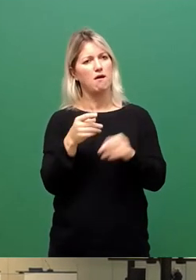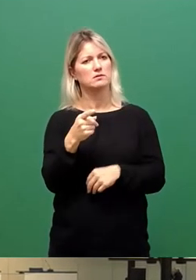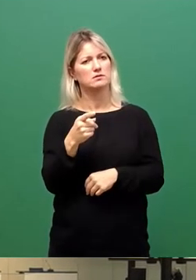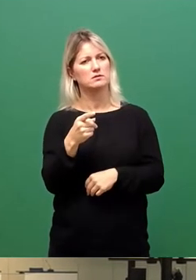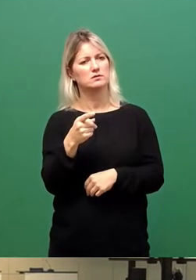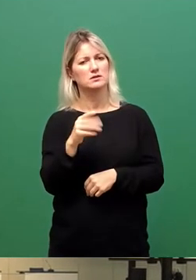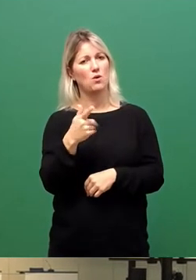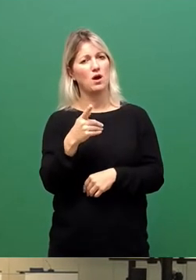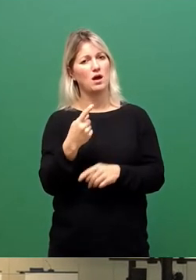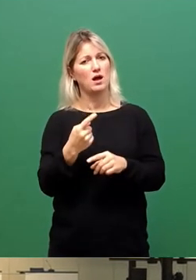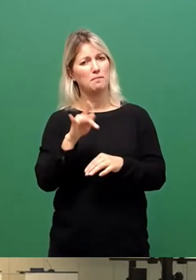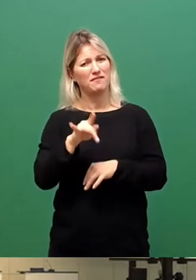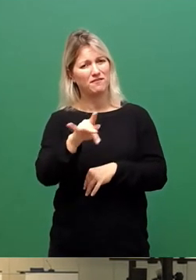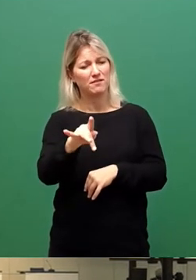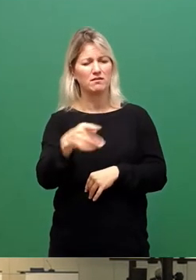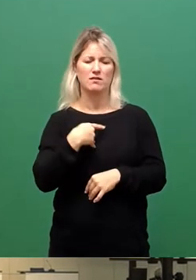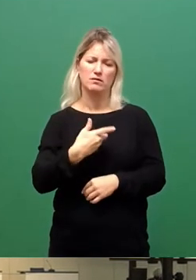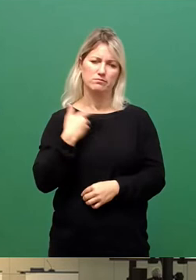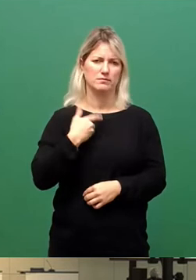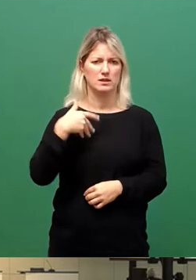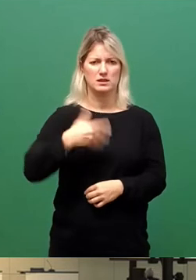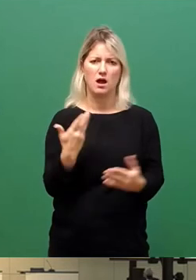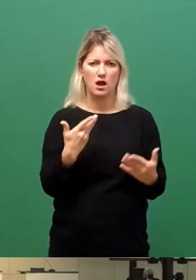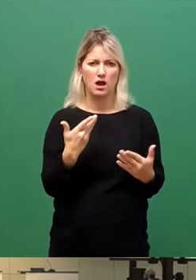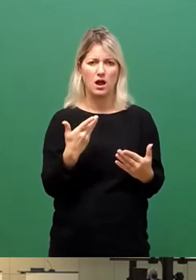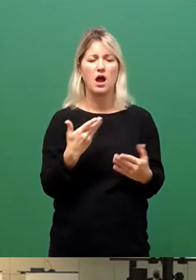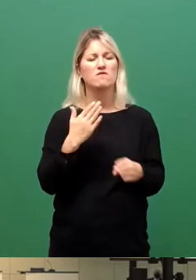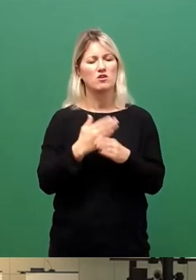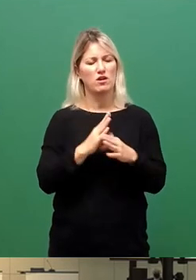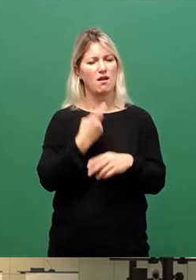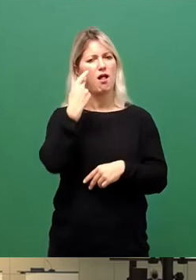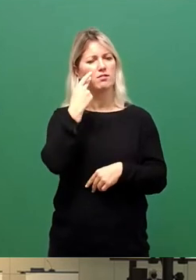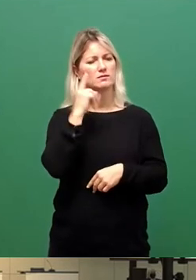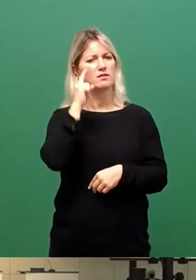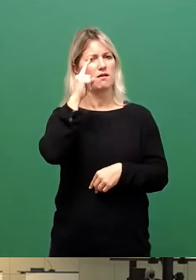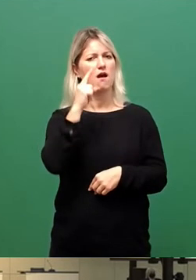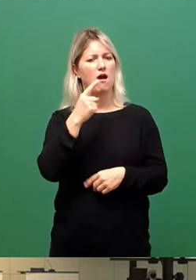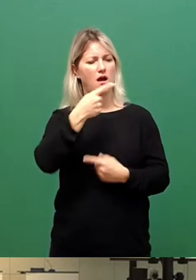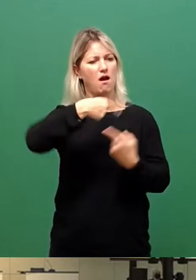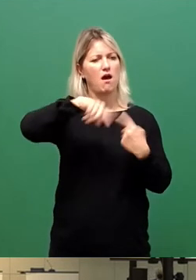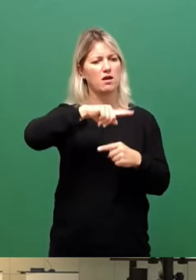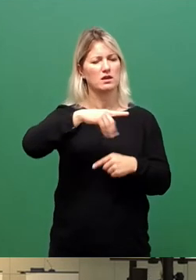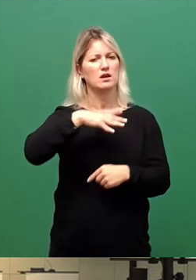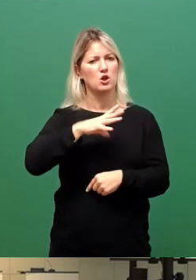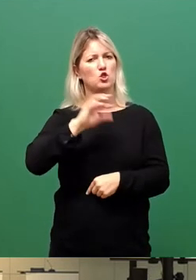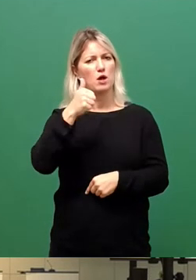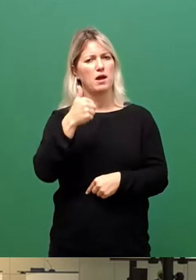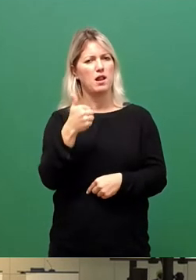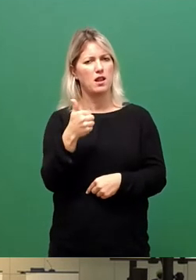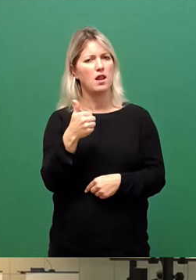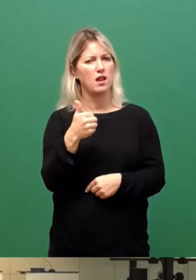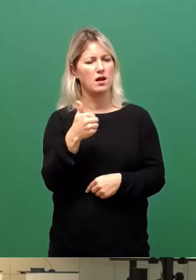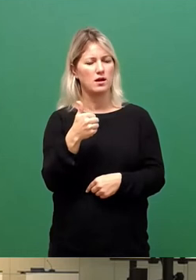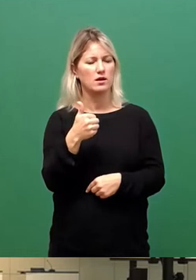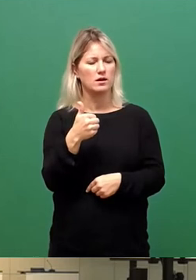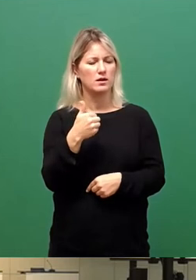vorkommt. Ich denke, wir werden das im Ältestenrat auch entsprechend noch mal ausführen. Ansonsten,